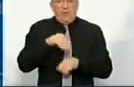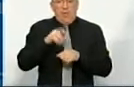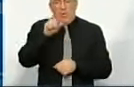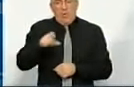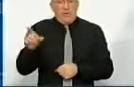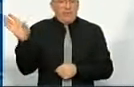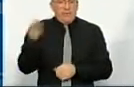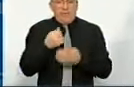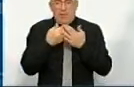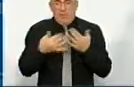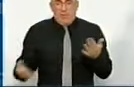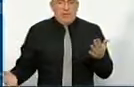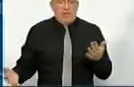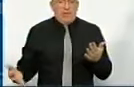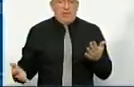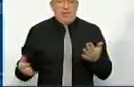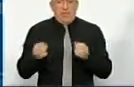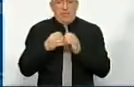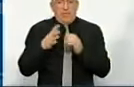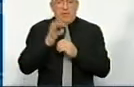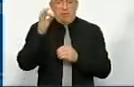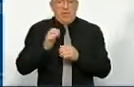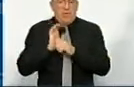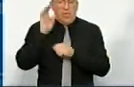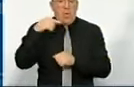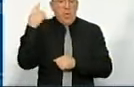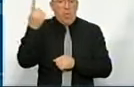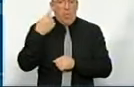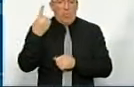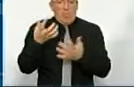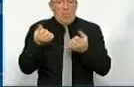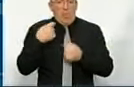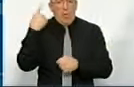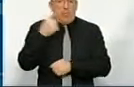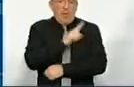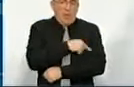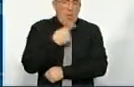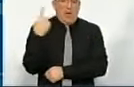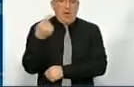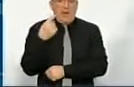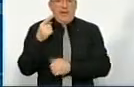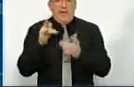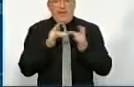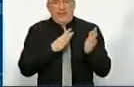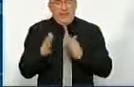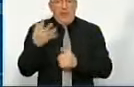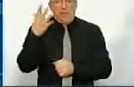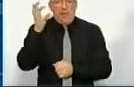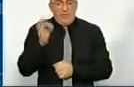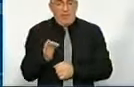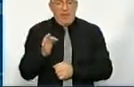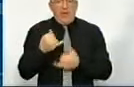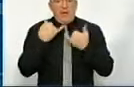осіб. Все інше, все інше, 15% має йти на обласний рівень, щоб отримувати обласні лікарні, обласні інтернати. І 5%